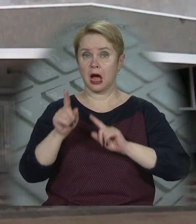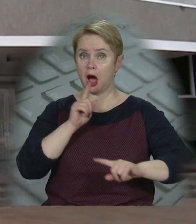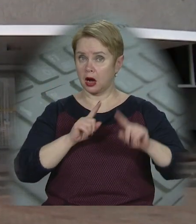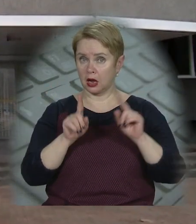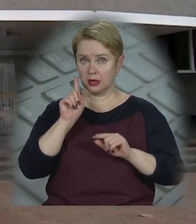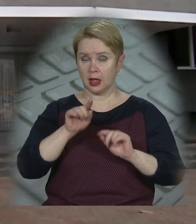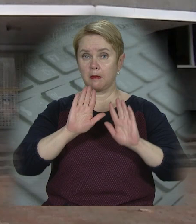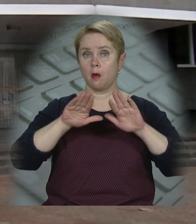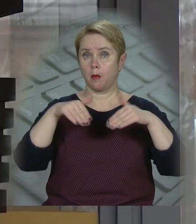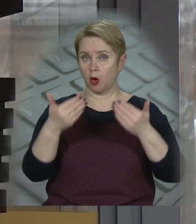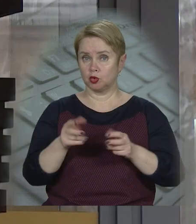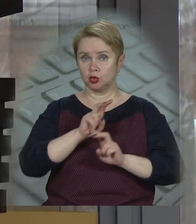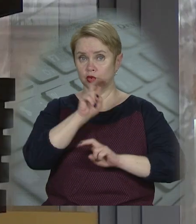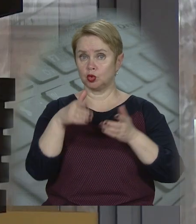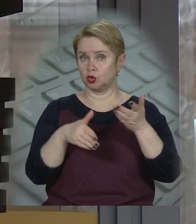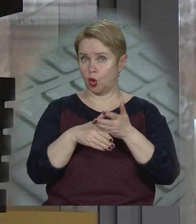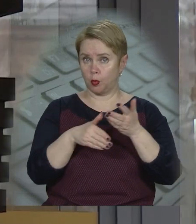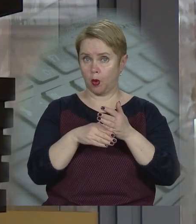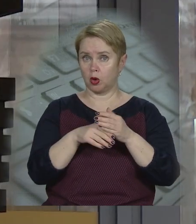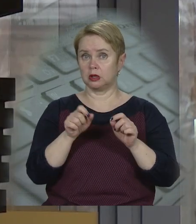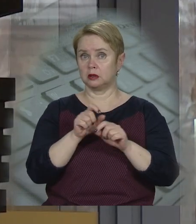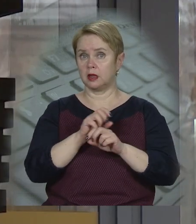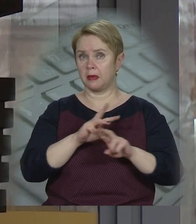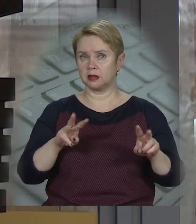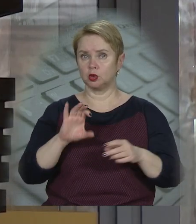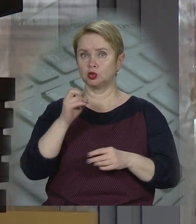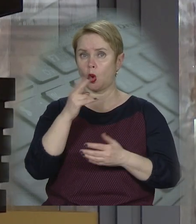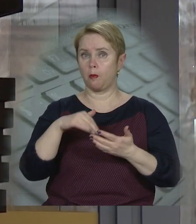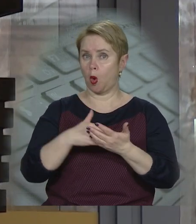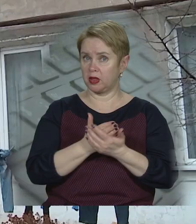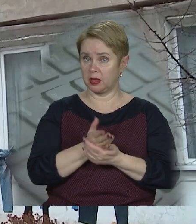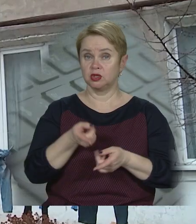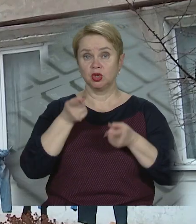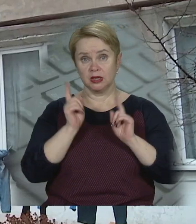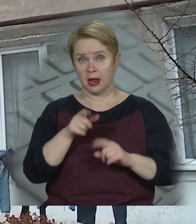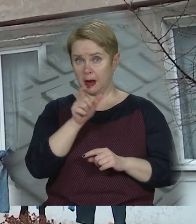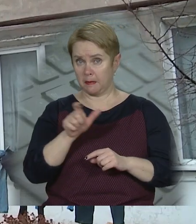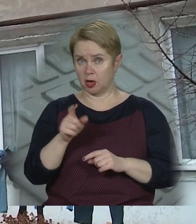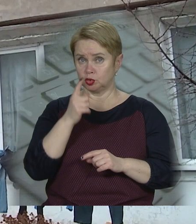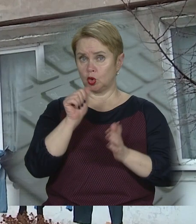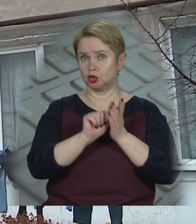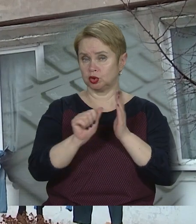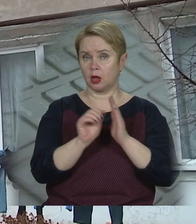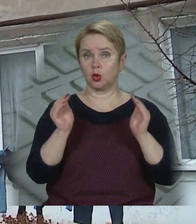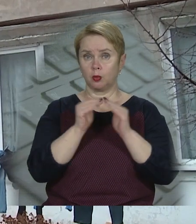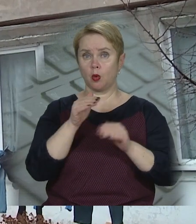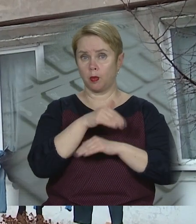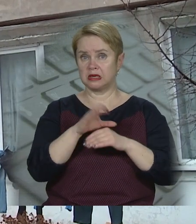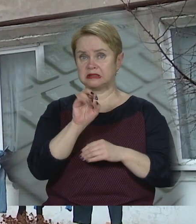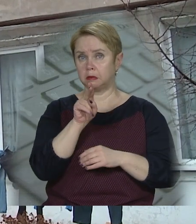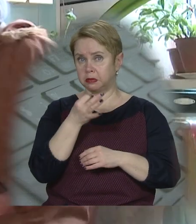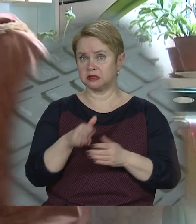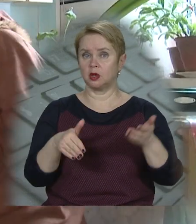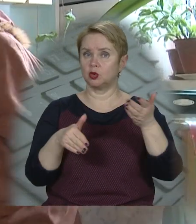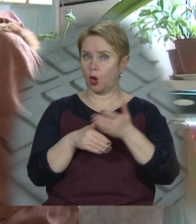в міськради. Там порекомендували шукати допомоги у Департаменті соціальної політики. Чи дійсно мешканцям 160-го будинку по